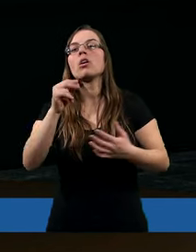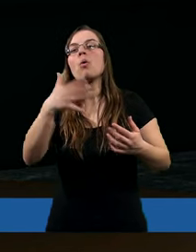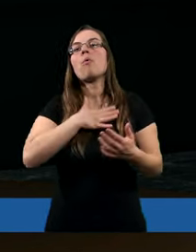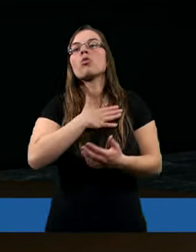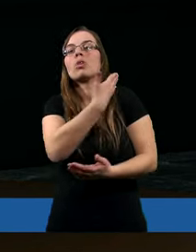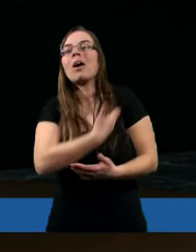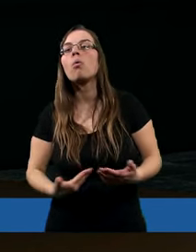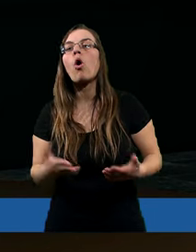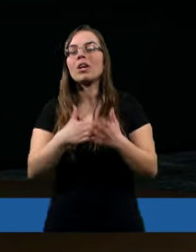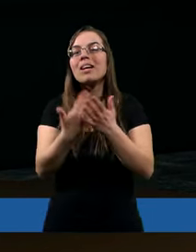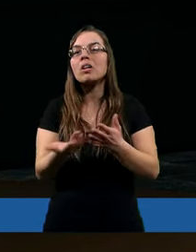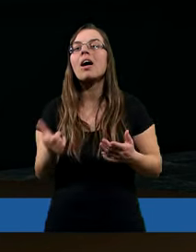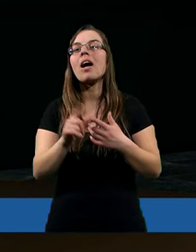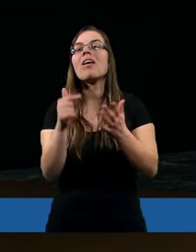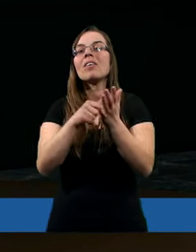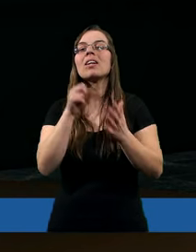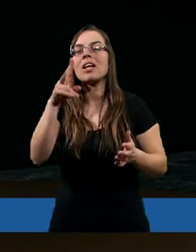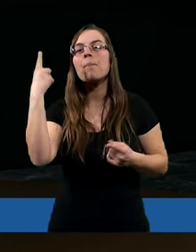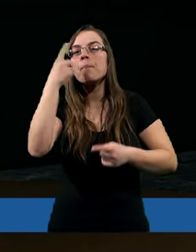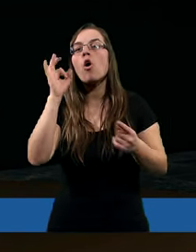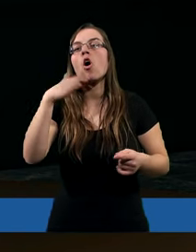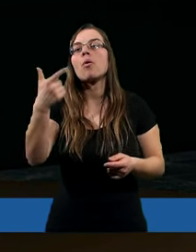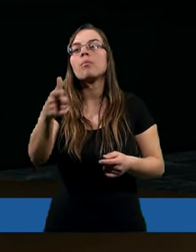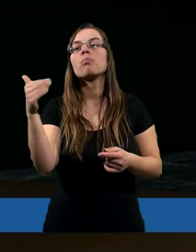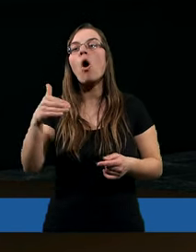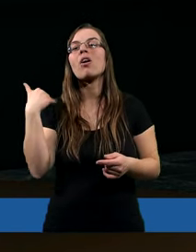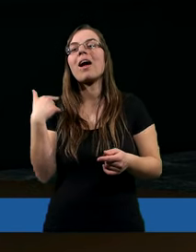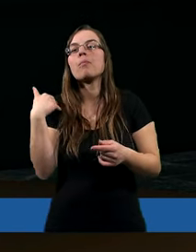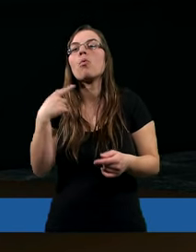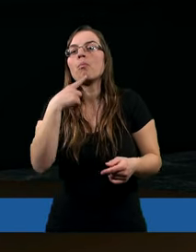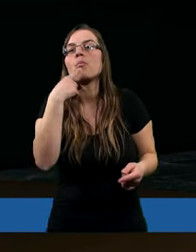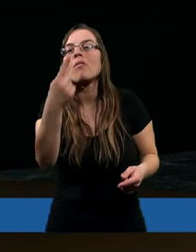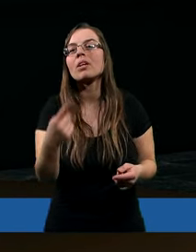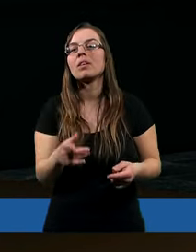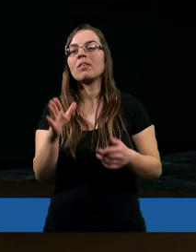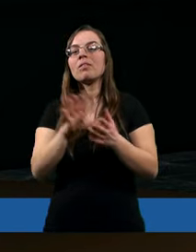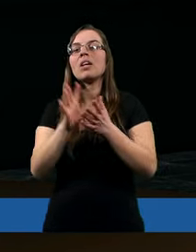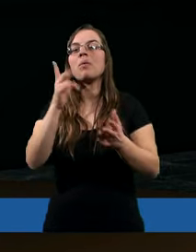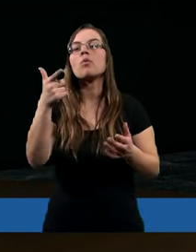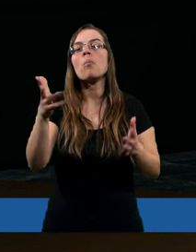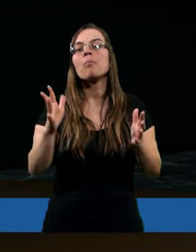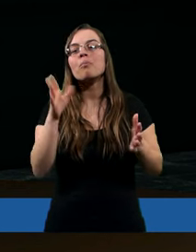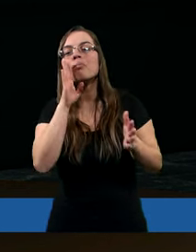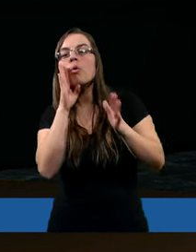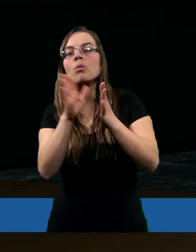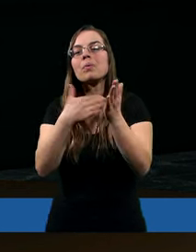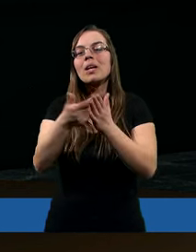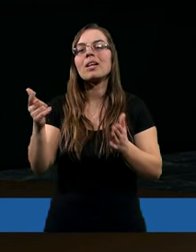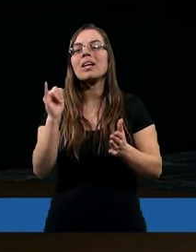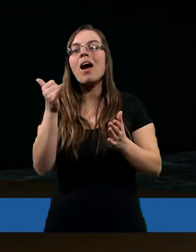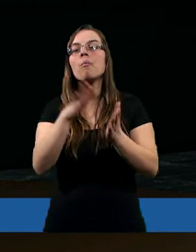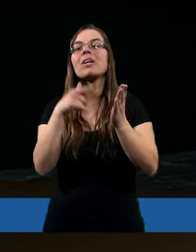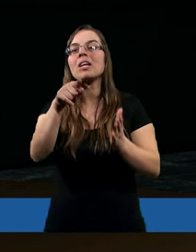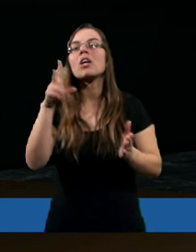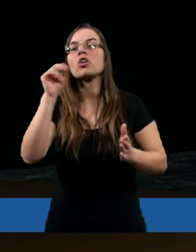że on się poczuł urażony. Ale tak właśnie myślałam, o kim można by tu powiedzieć w sposób bezpieczny, jako